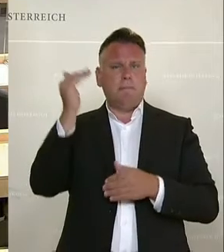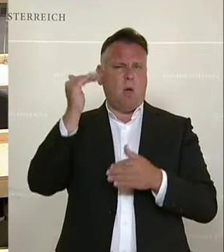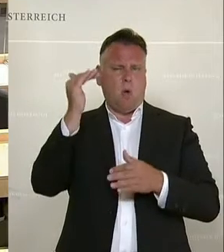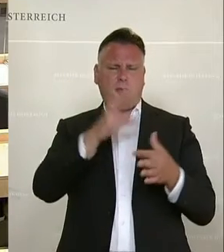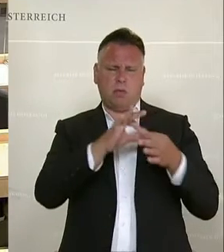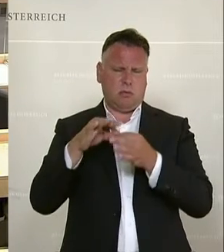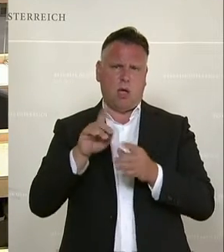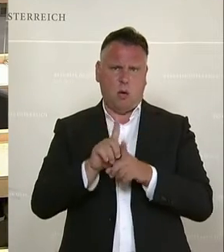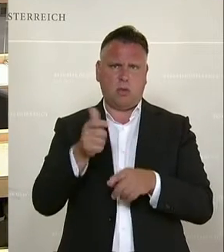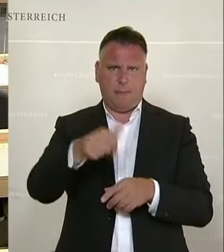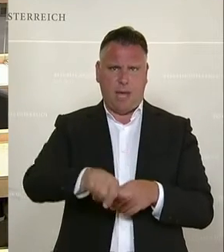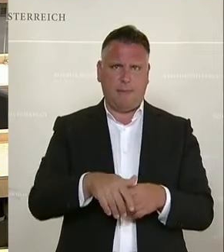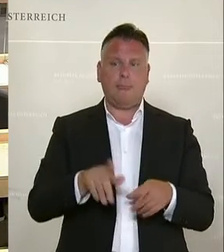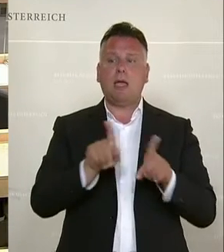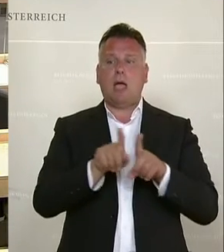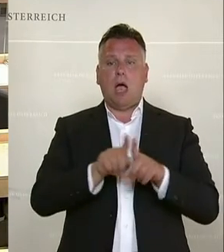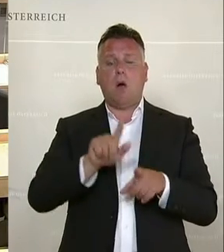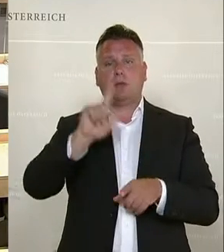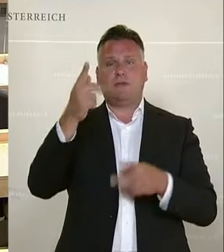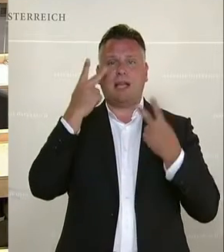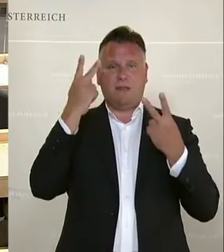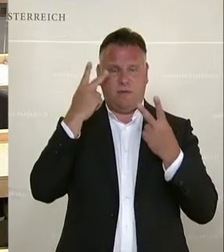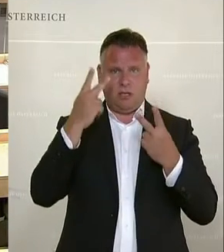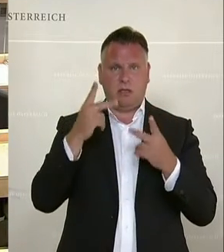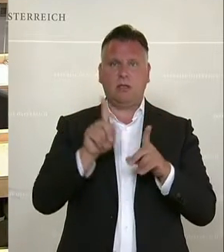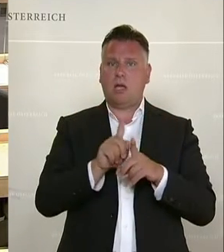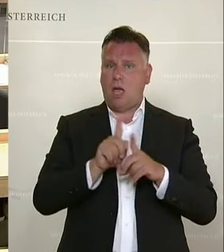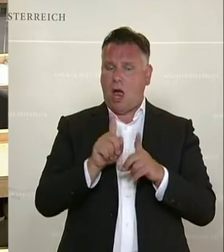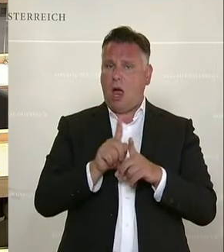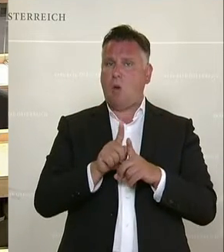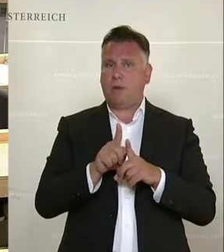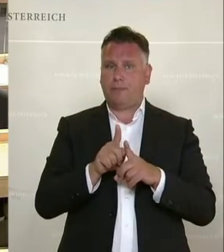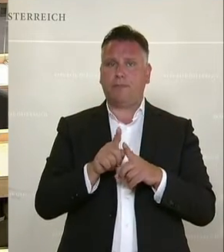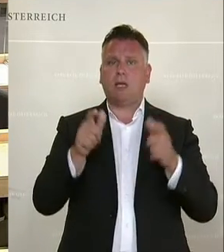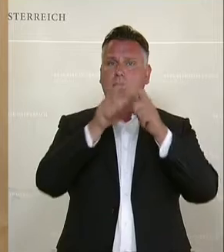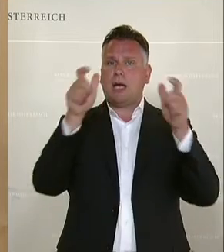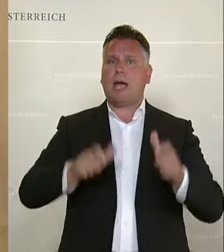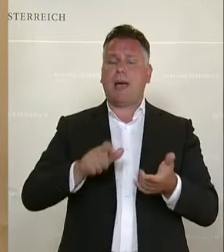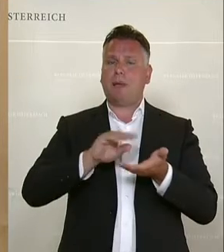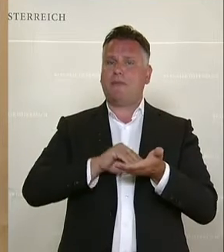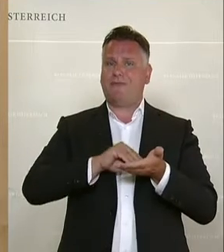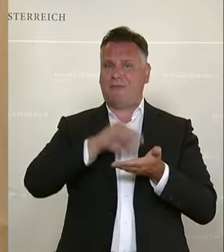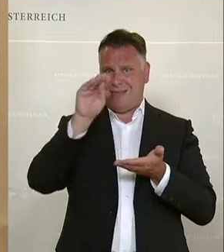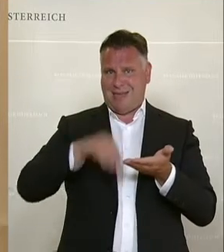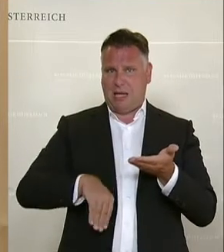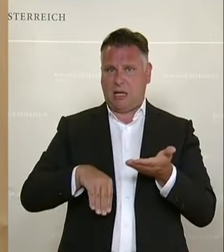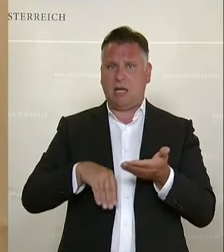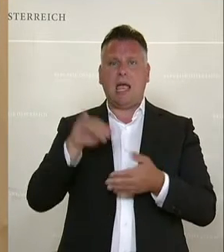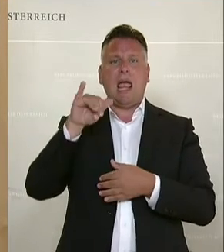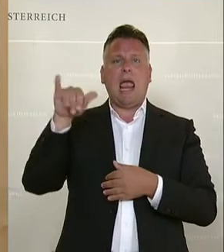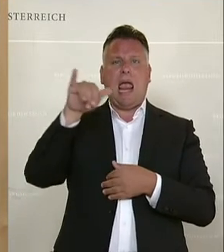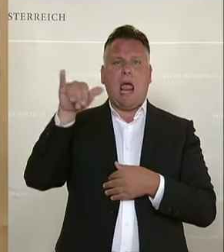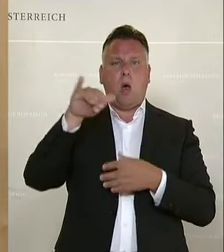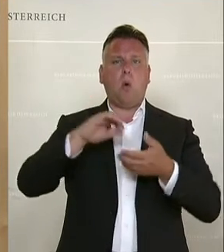ist. Und was auch noch wichtig ist, das rückwirkende Inkrafttreten des Rahmenvertrags mit dem Aeroclub.